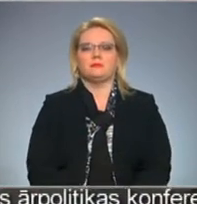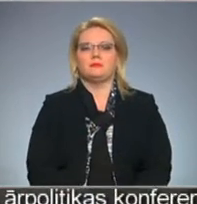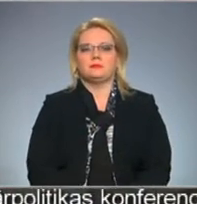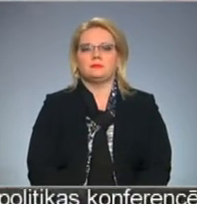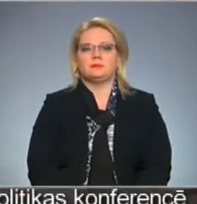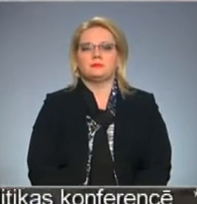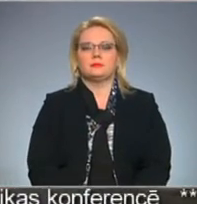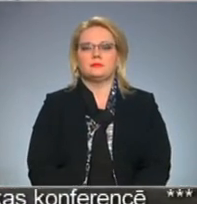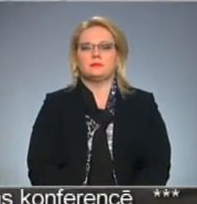Andrs Pāns, TV Spektrs.